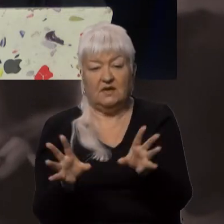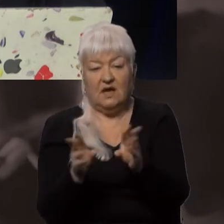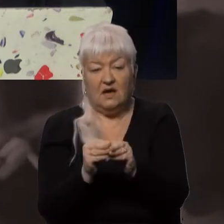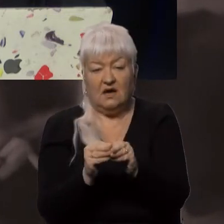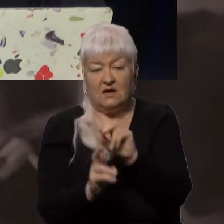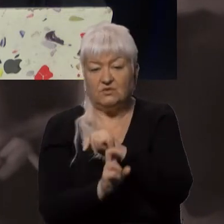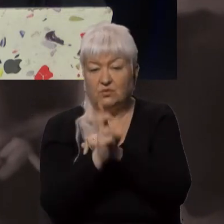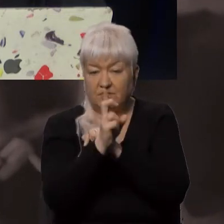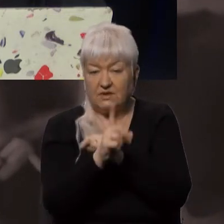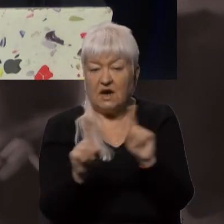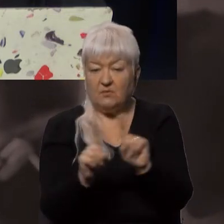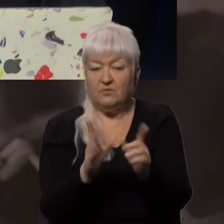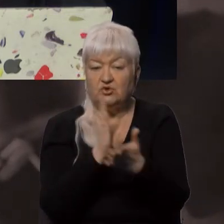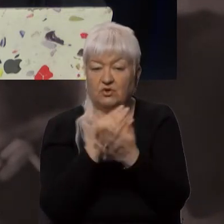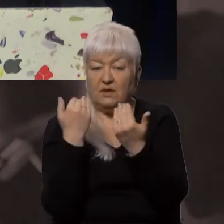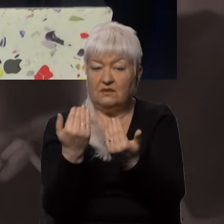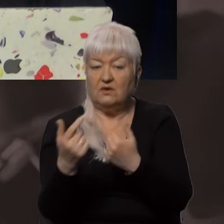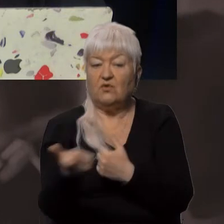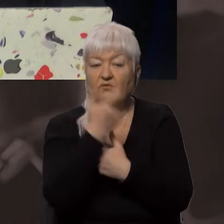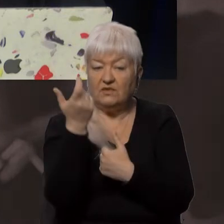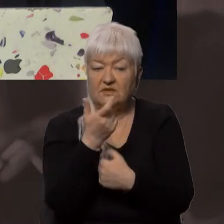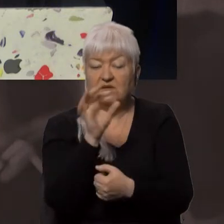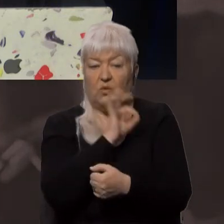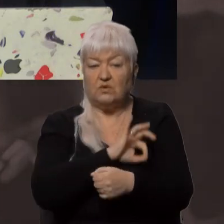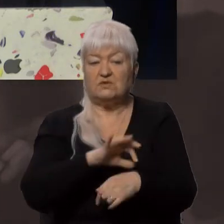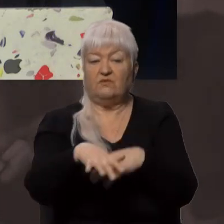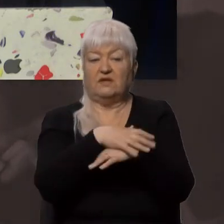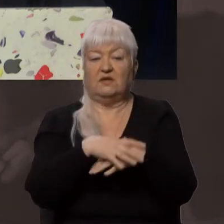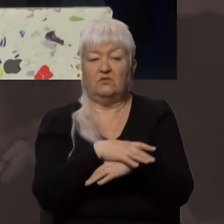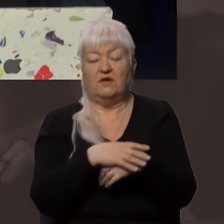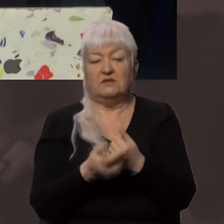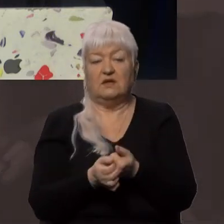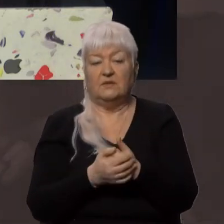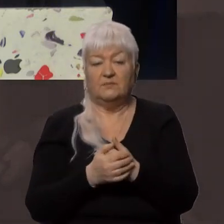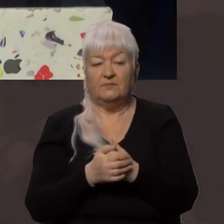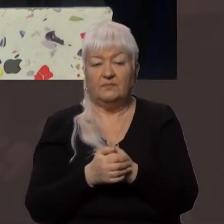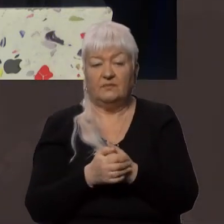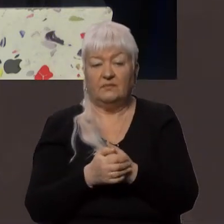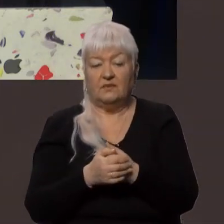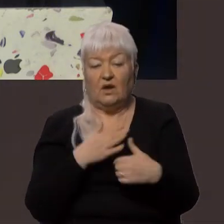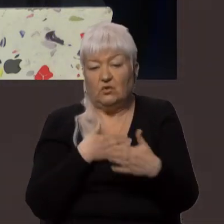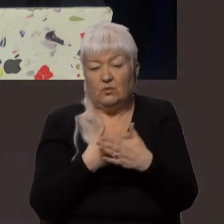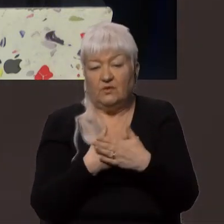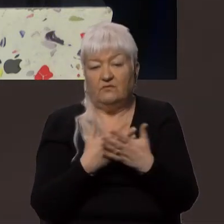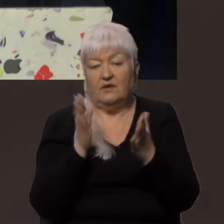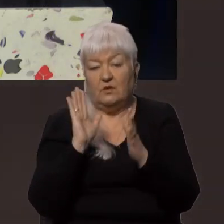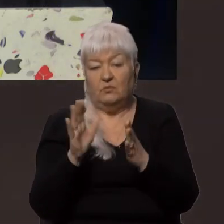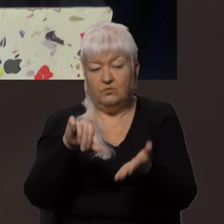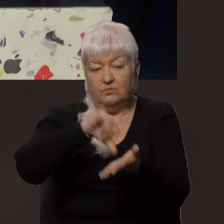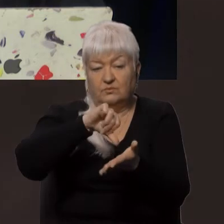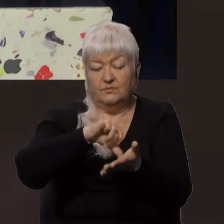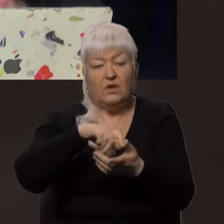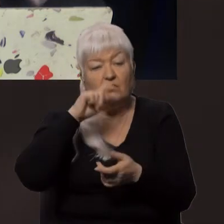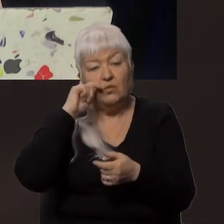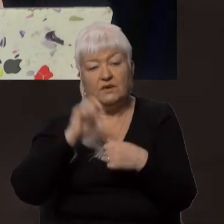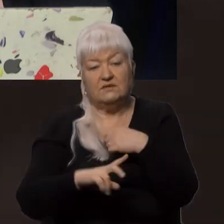храмом, який є їхньою власністю в користуванні громади, разом з храмом можуть добровільно бути в українській церкві.